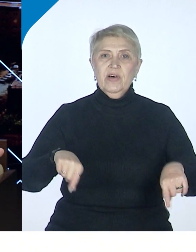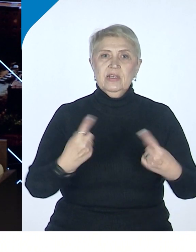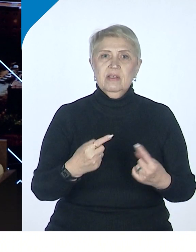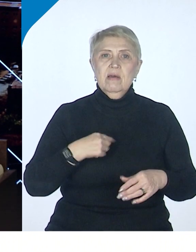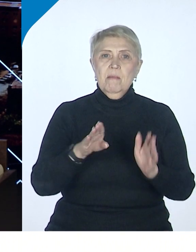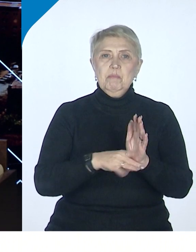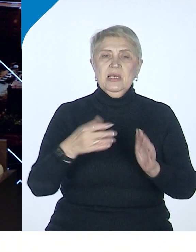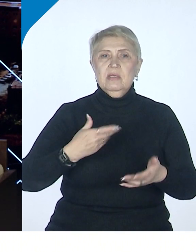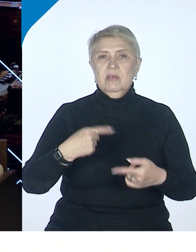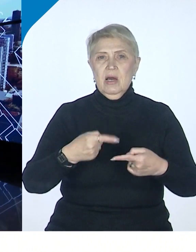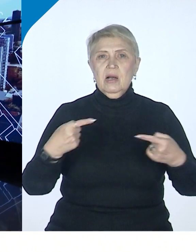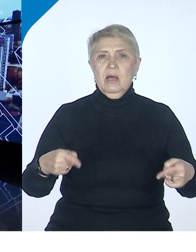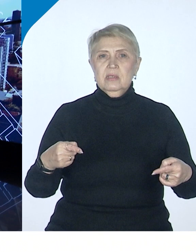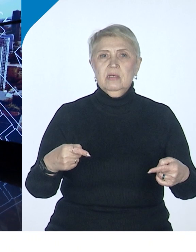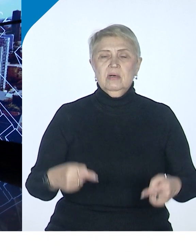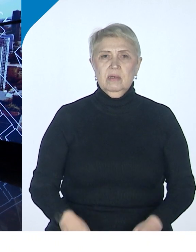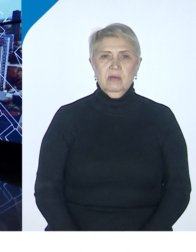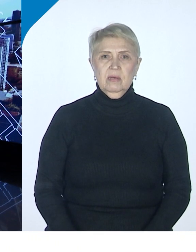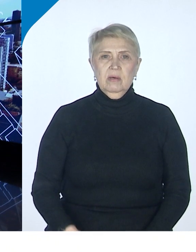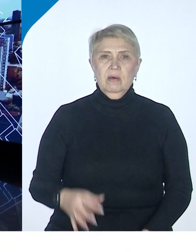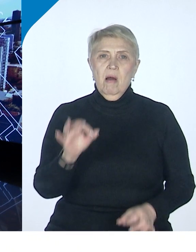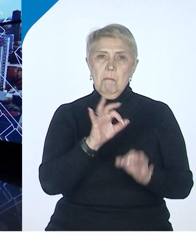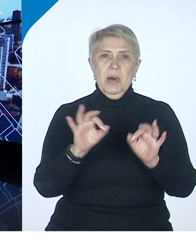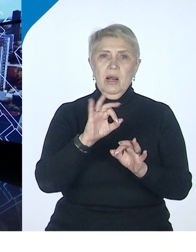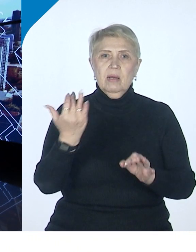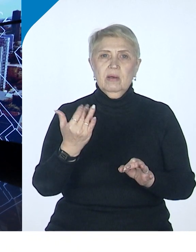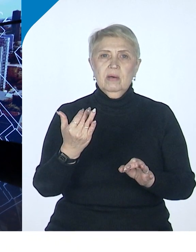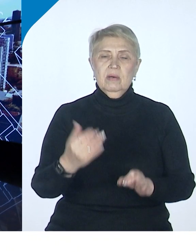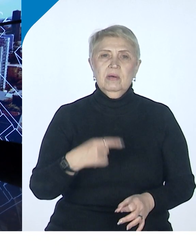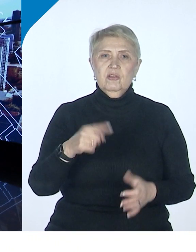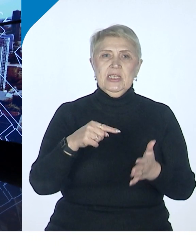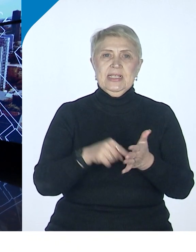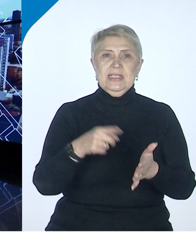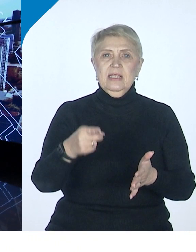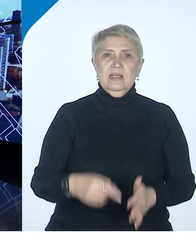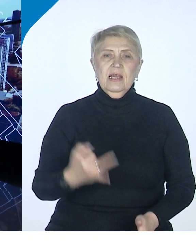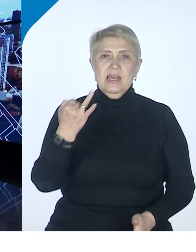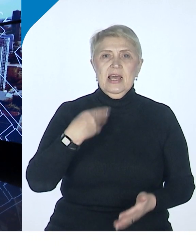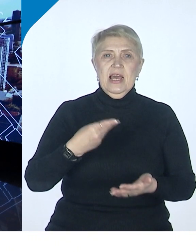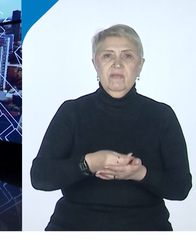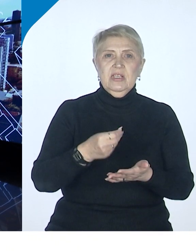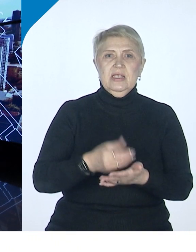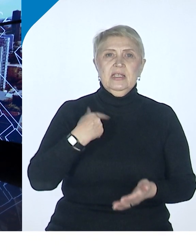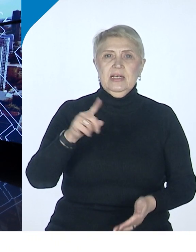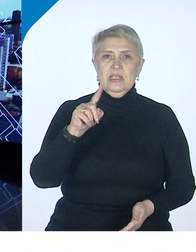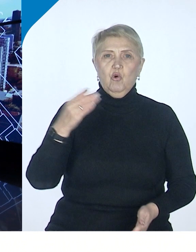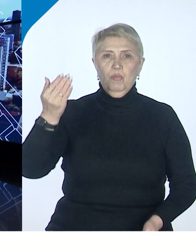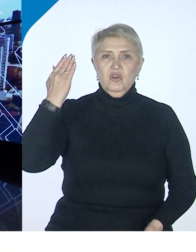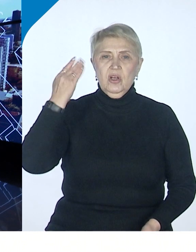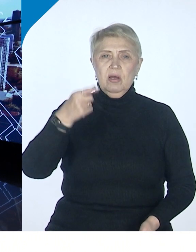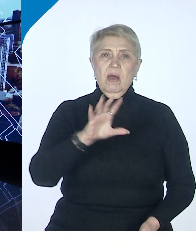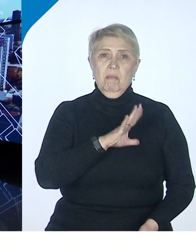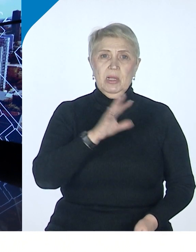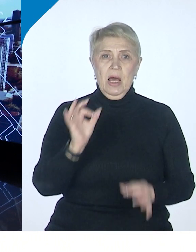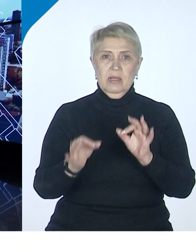всяких сногсшибательных проектов из центра, сногсшибательных инвестиций за рубежа. Просто была